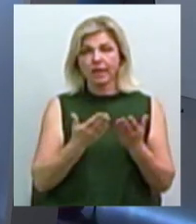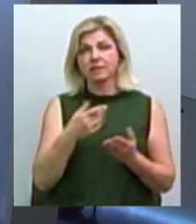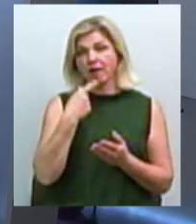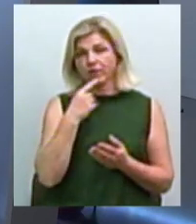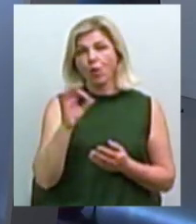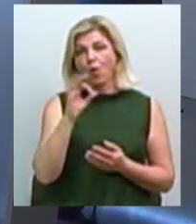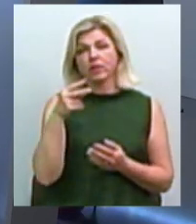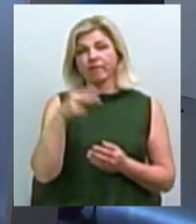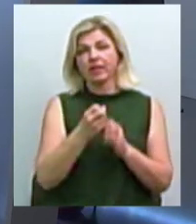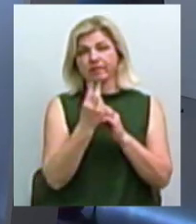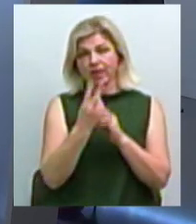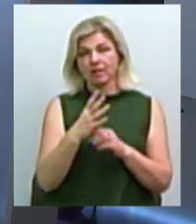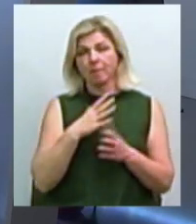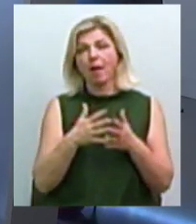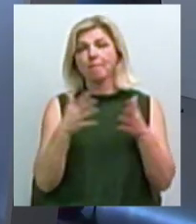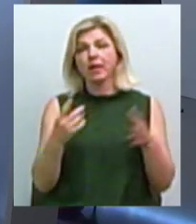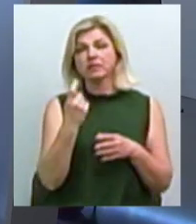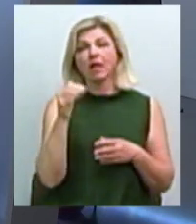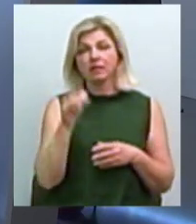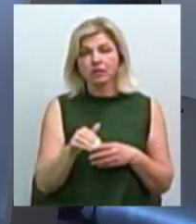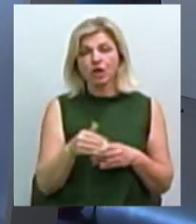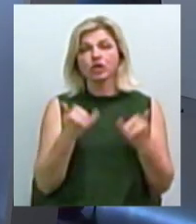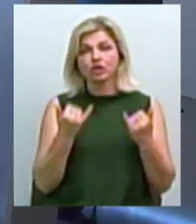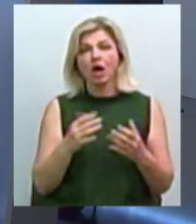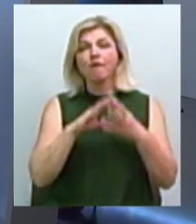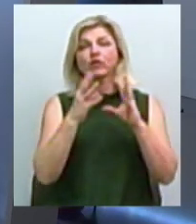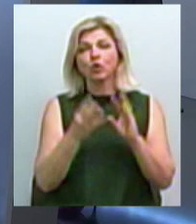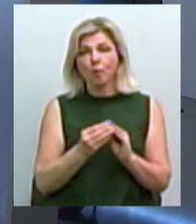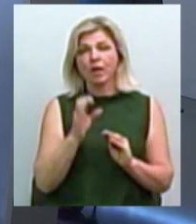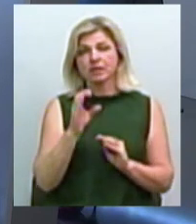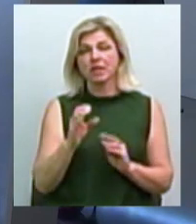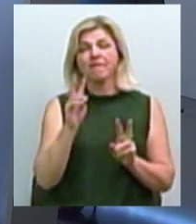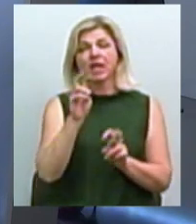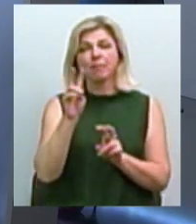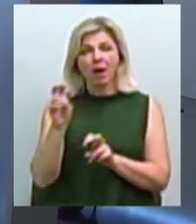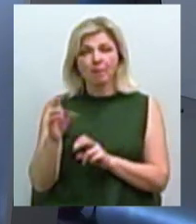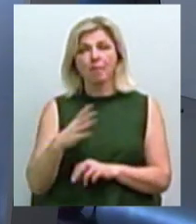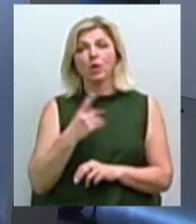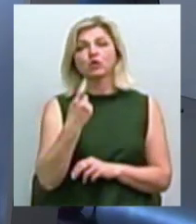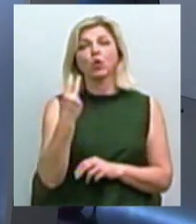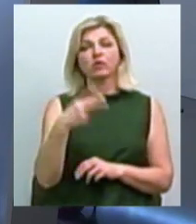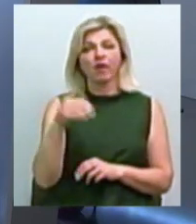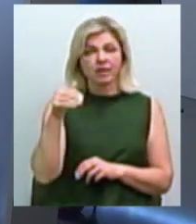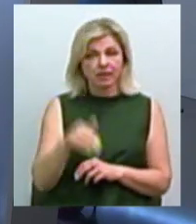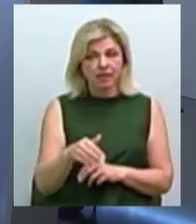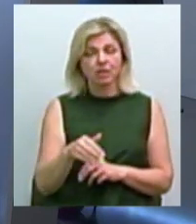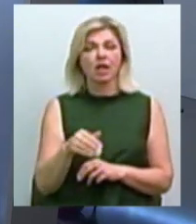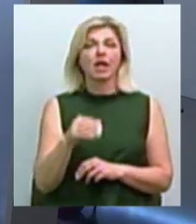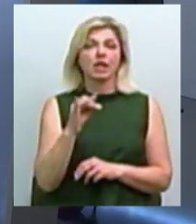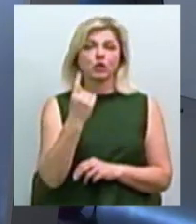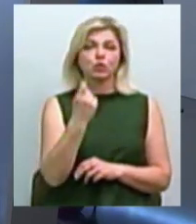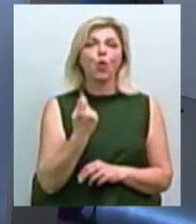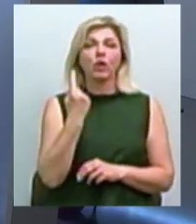рік, нас було більше 100 тисяч, зараз всього з юридичними особами було 120 тисяч з юридичними особами, і 101